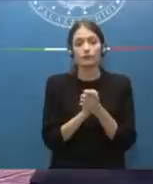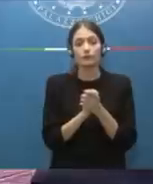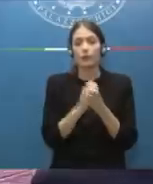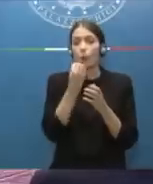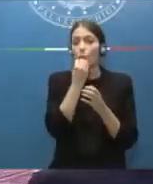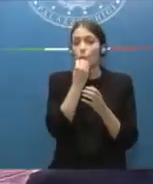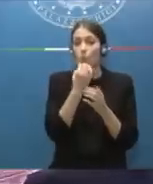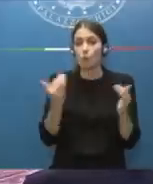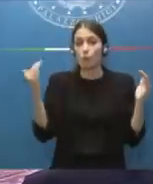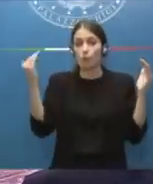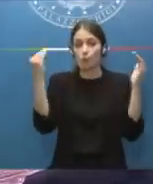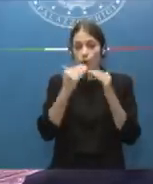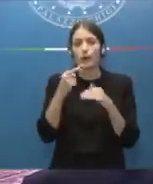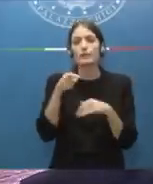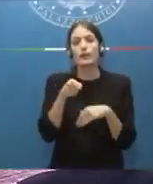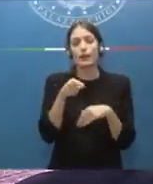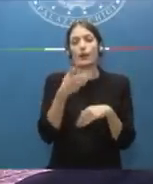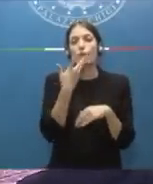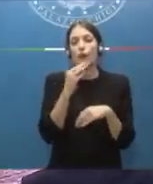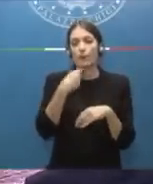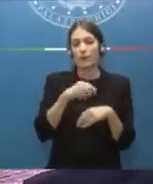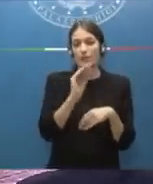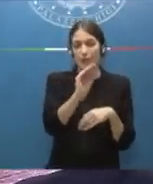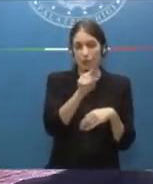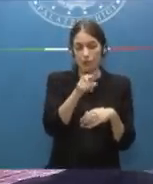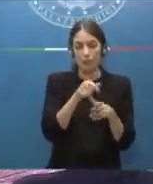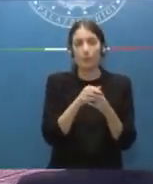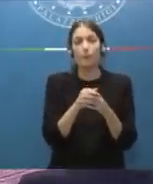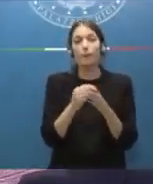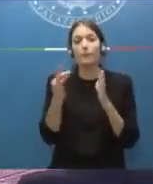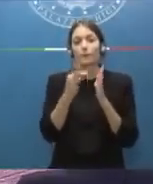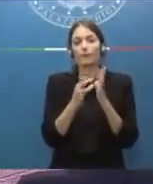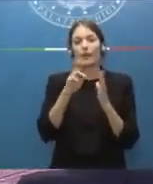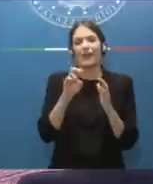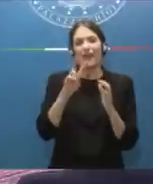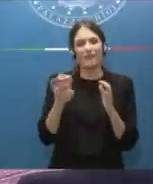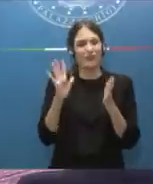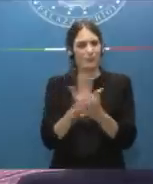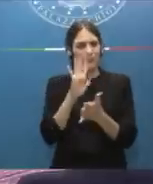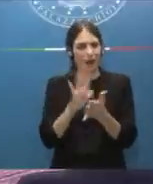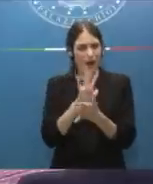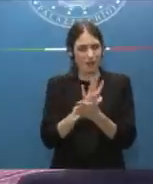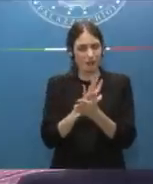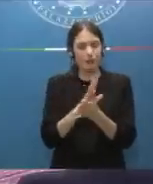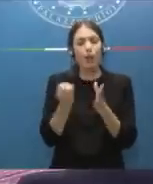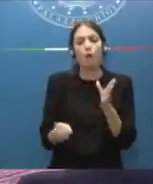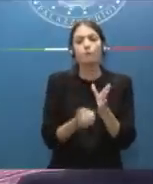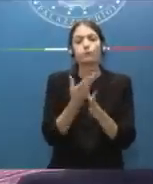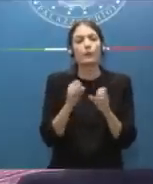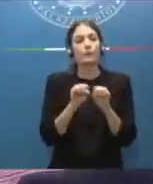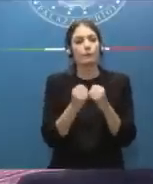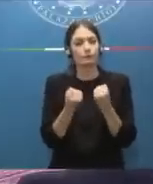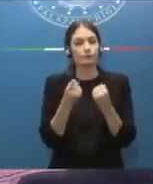Buonasera. Volevo chiedere al Presidente. La norma riguardante i rave nasce probabilmente anche da un